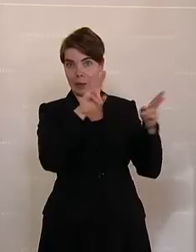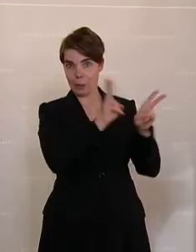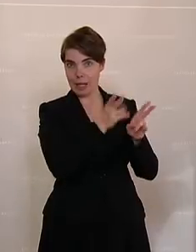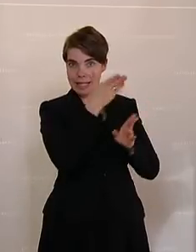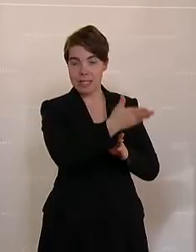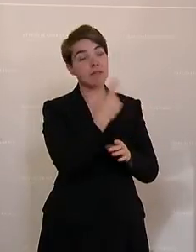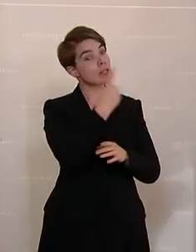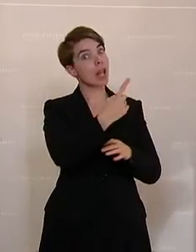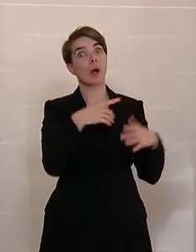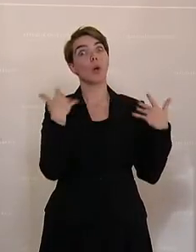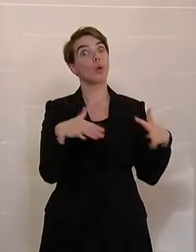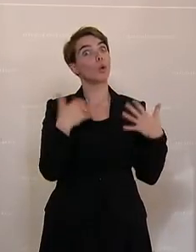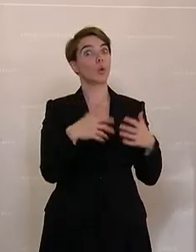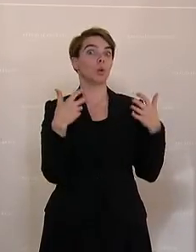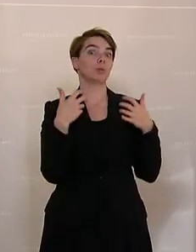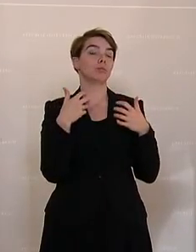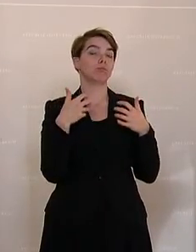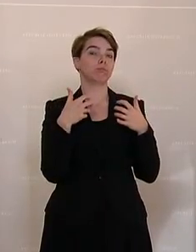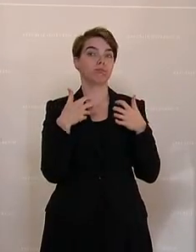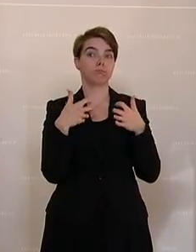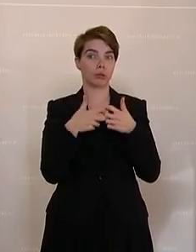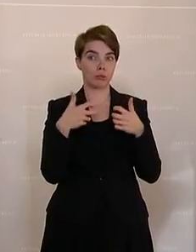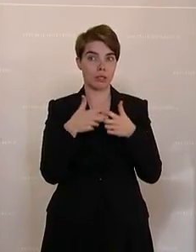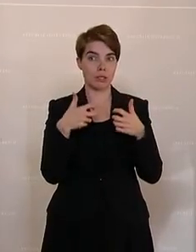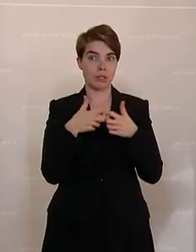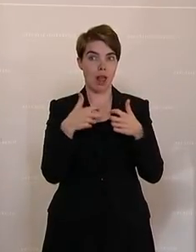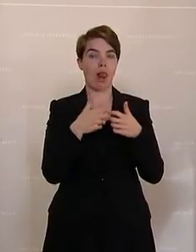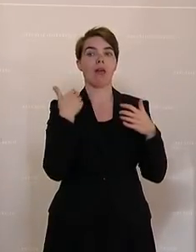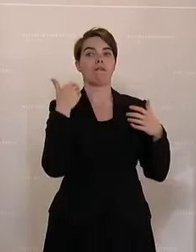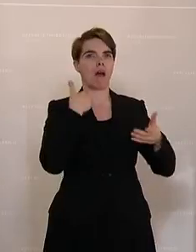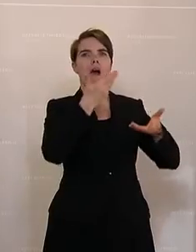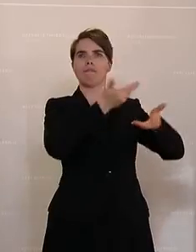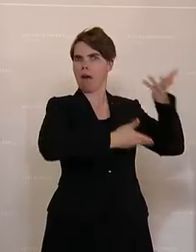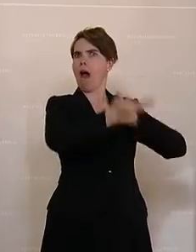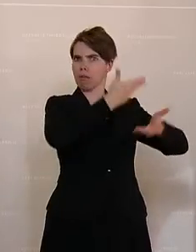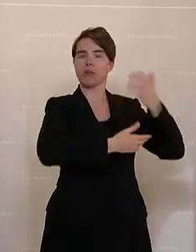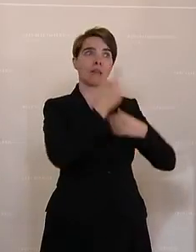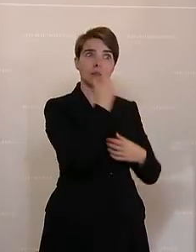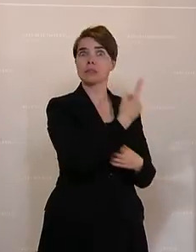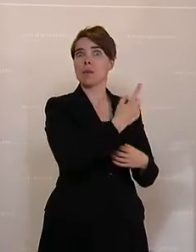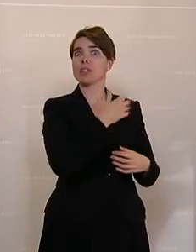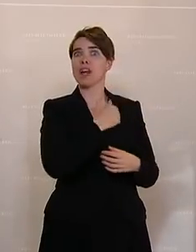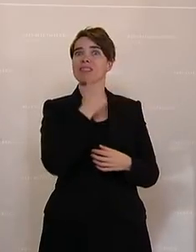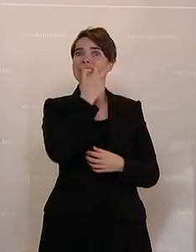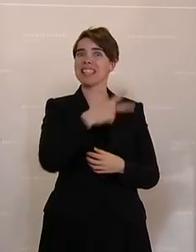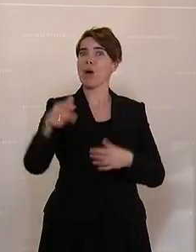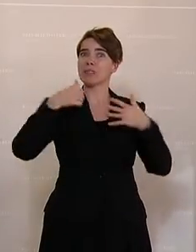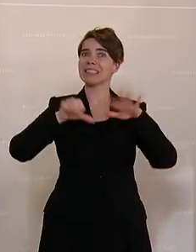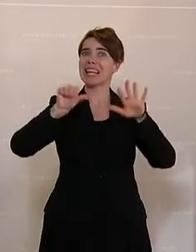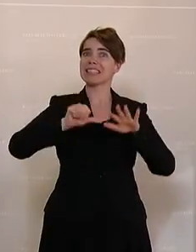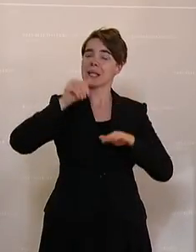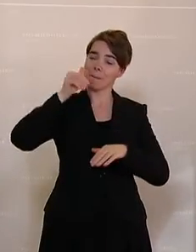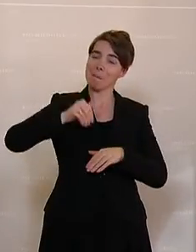der das federführend in Brüssel verhandelt hat, es ist wiederum gelungen, mit 316 Millionen Euro